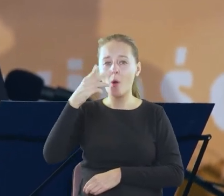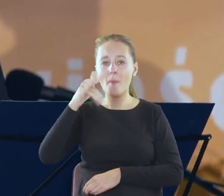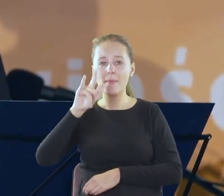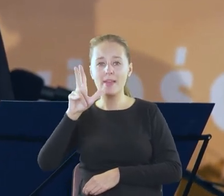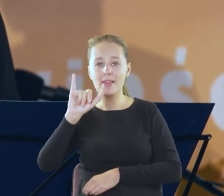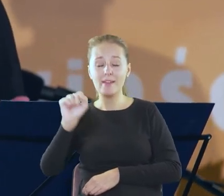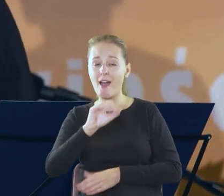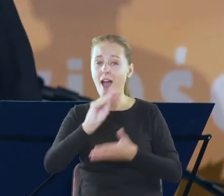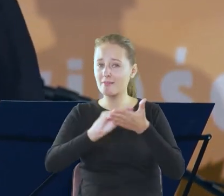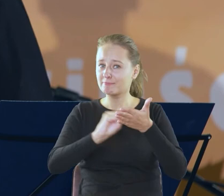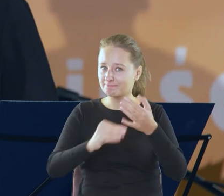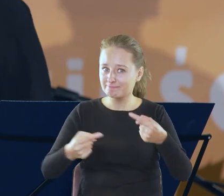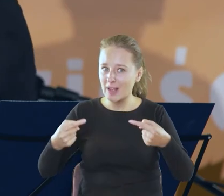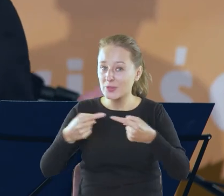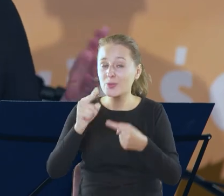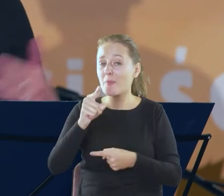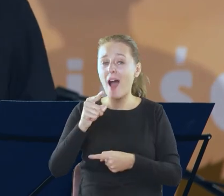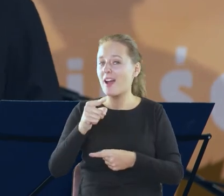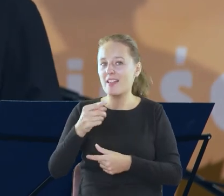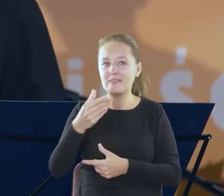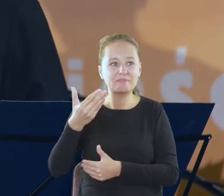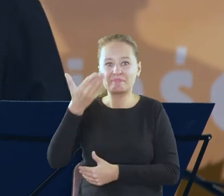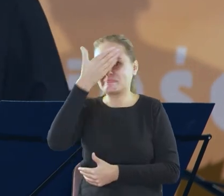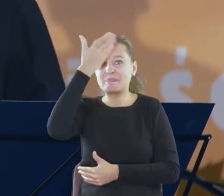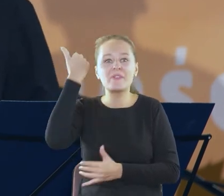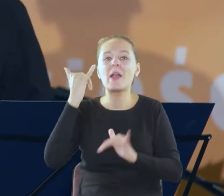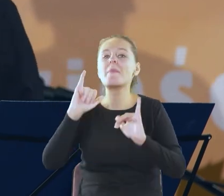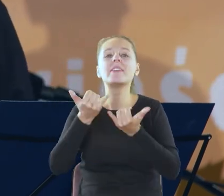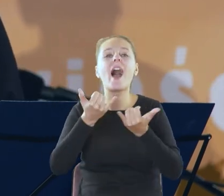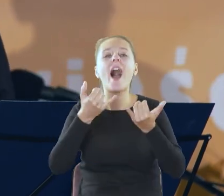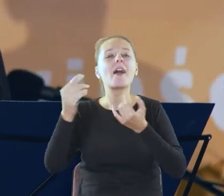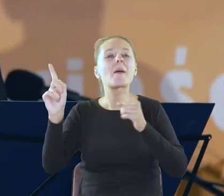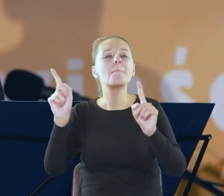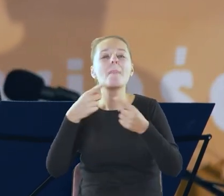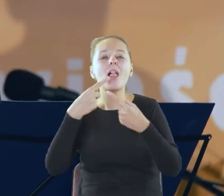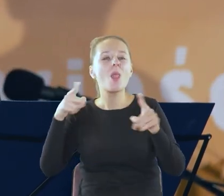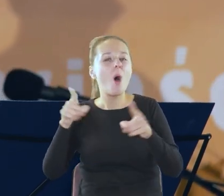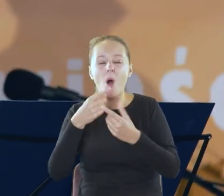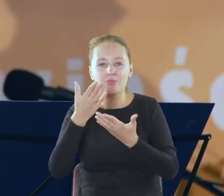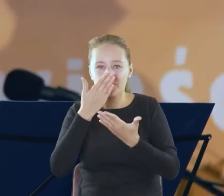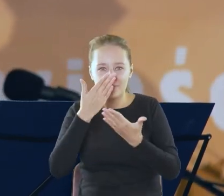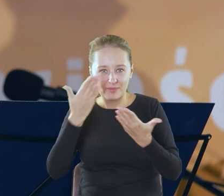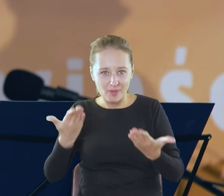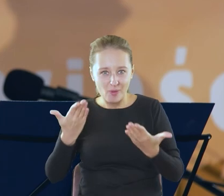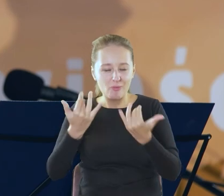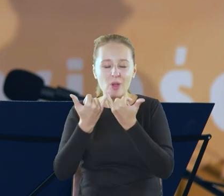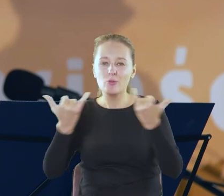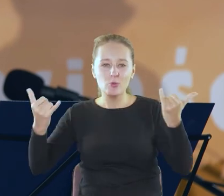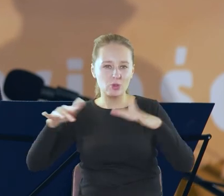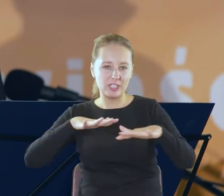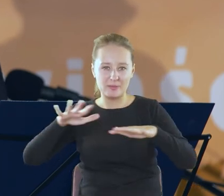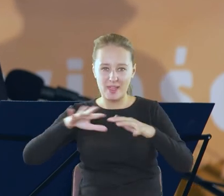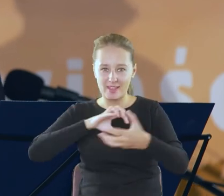sprawdzają chociaż nikt nie wie jak te melodie, jak te rytmy wędrują między różnymi miejscami świata